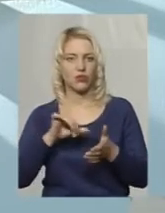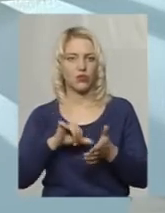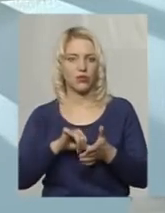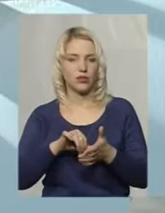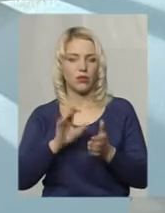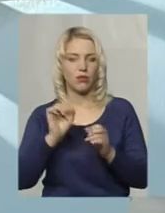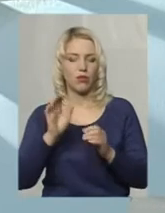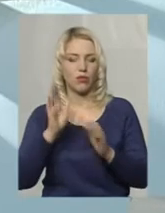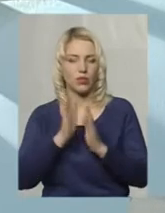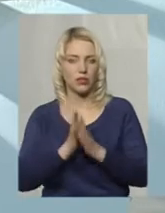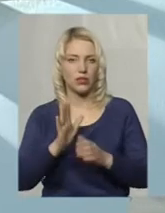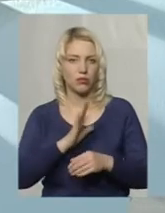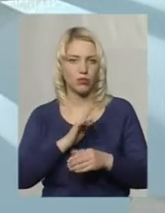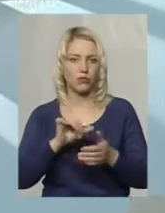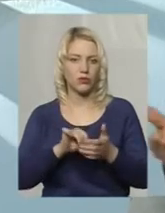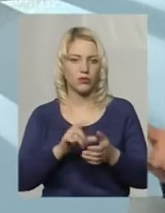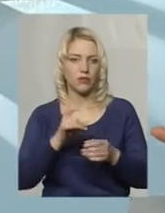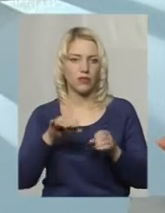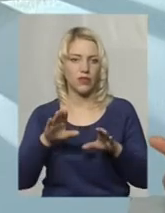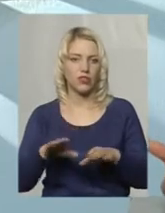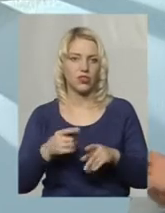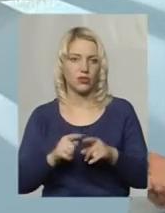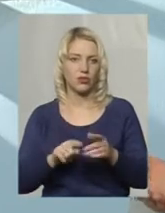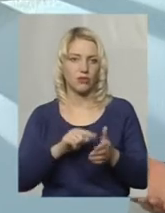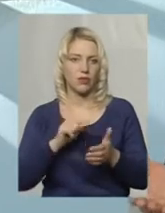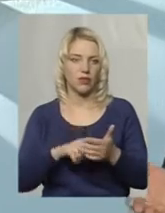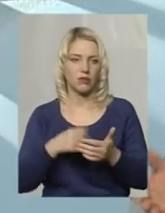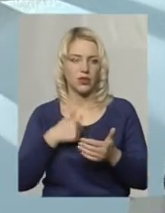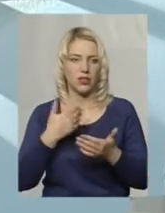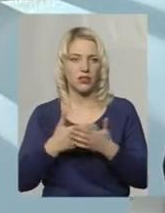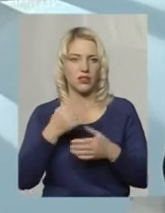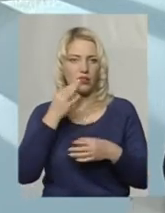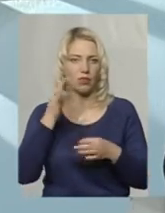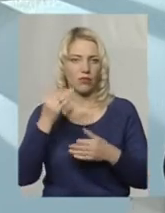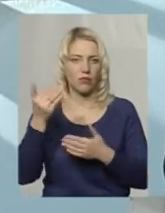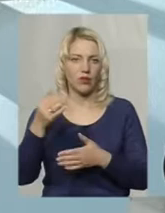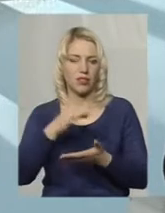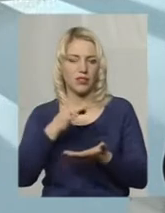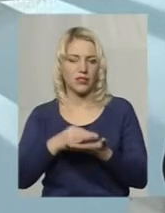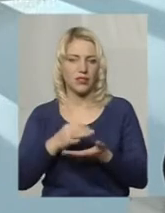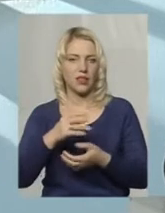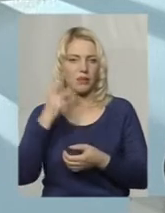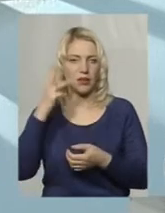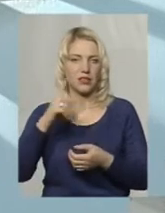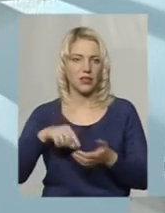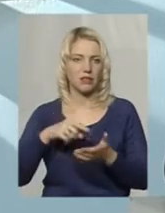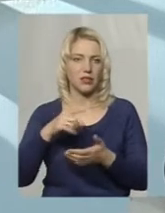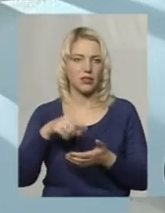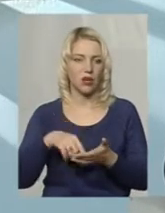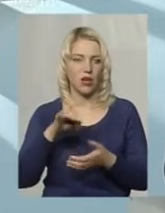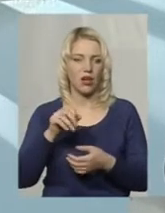просити бути присутнім при вирішенні цього питання, якщо це, мені здається, це компетенція Хмельницької обласної ради була, і можна бути